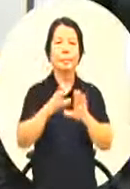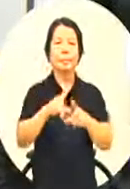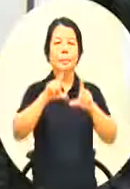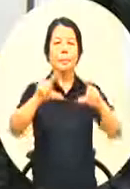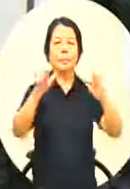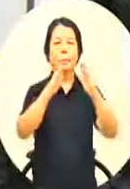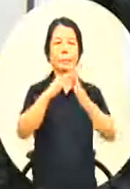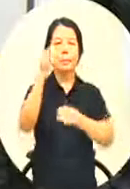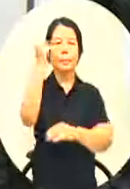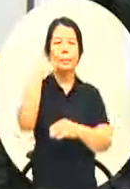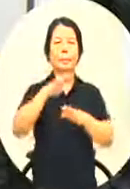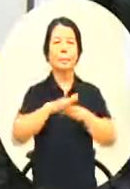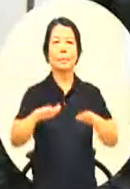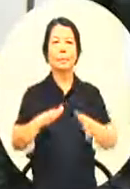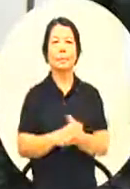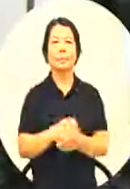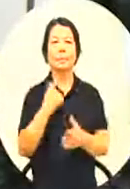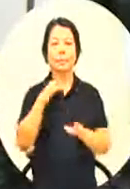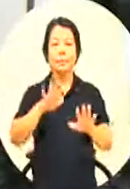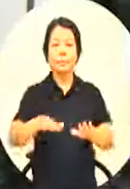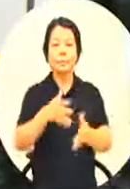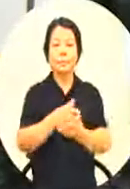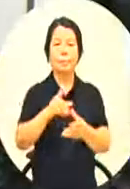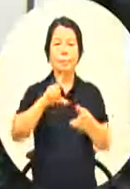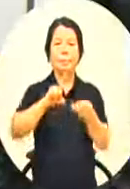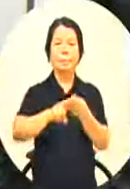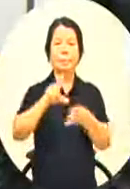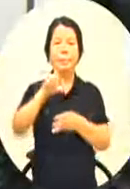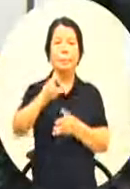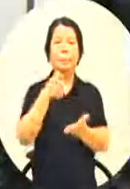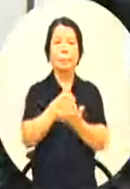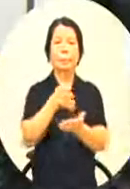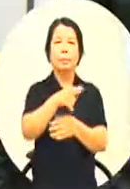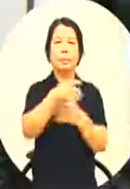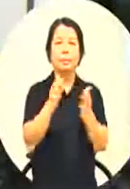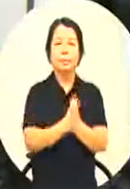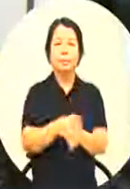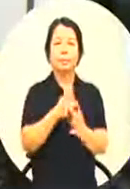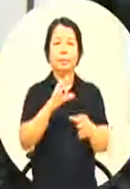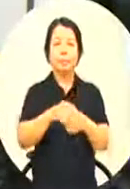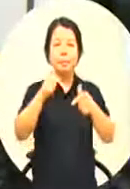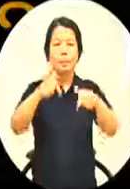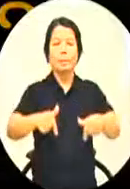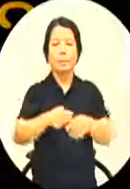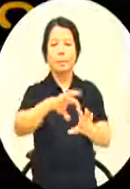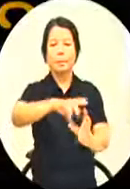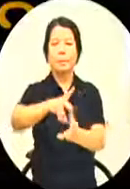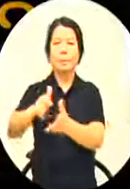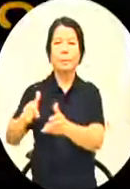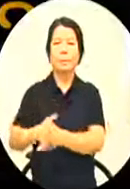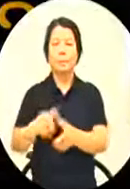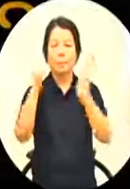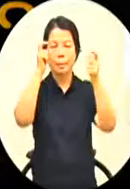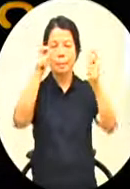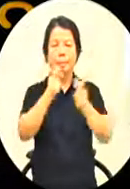金我想我们就直接进入今天的咨询主题南向新基地,高雄行不行